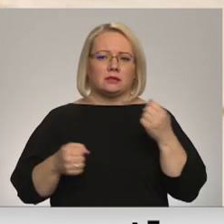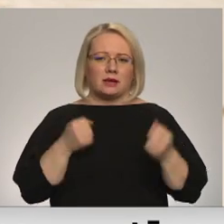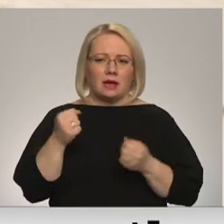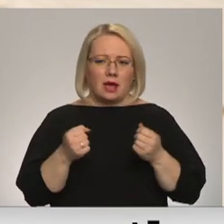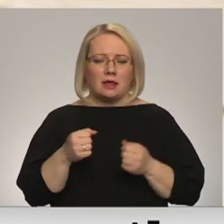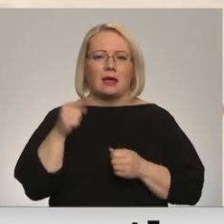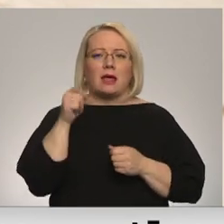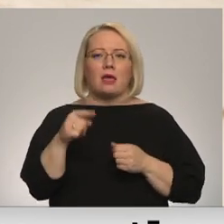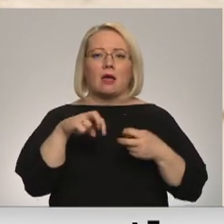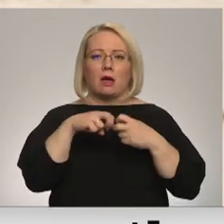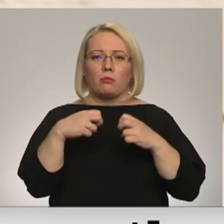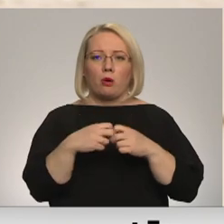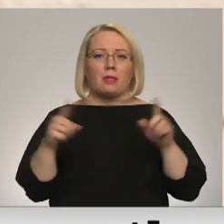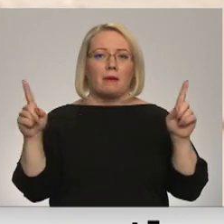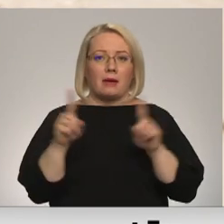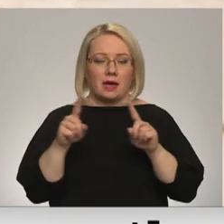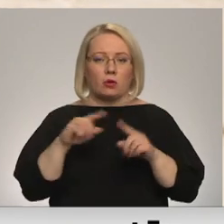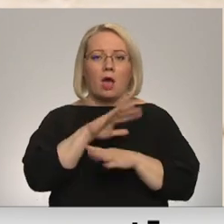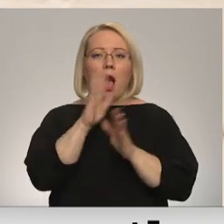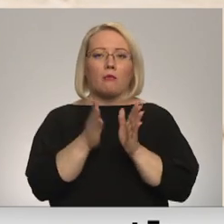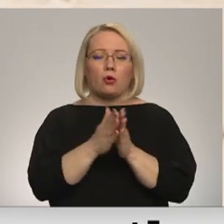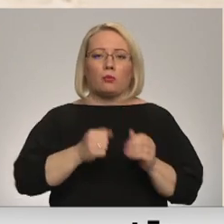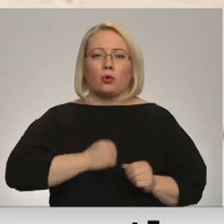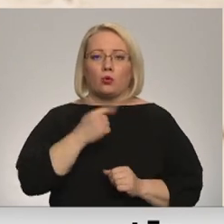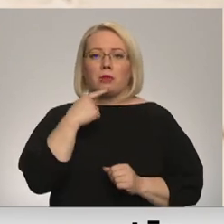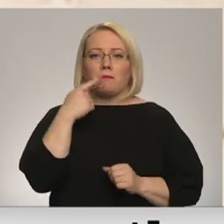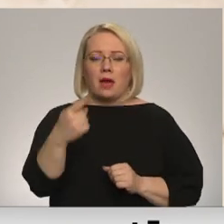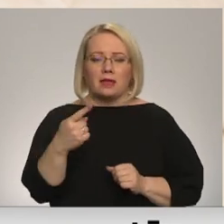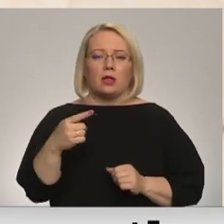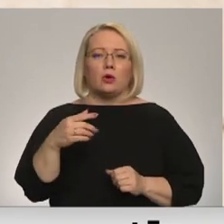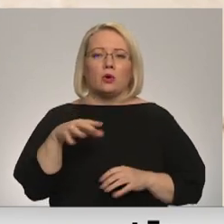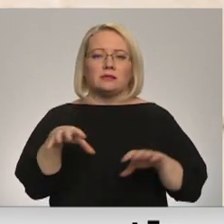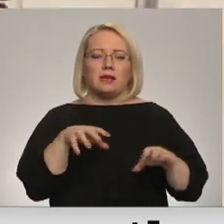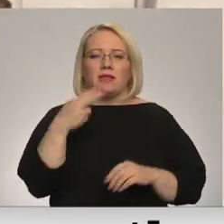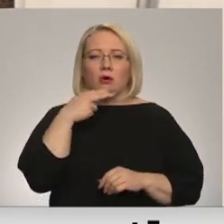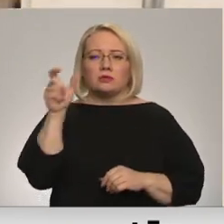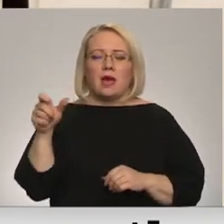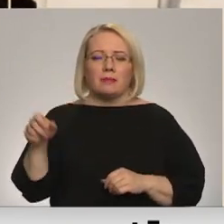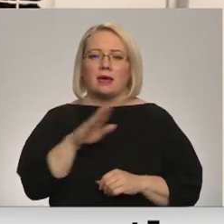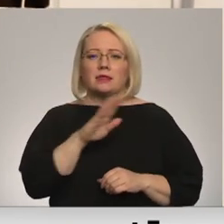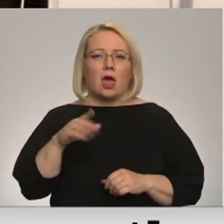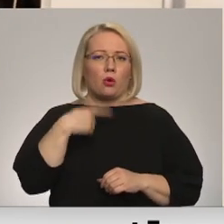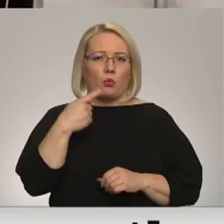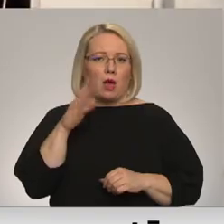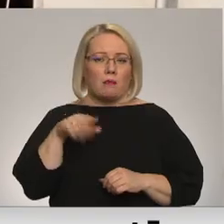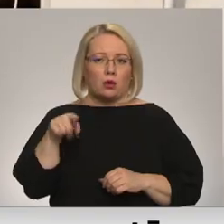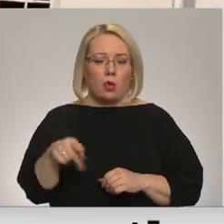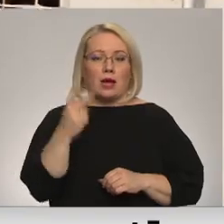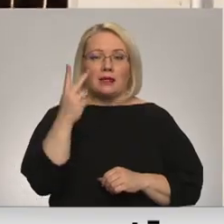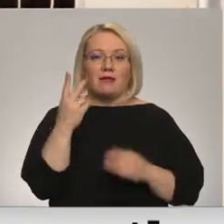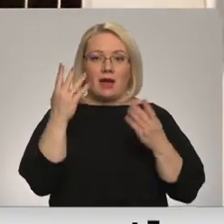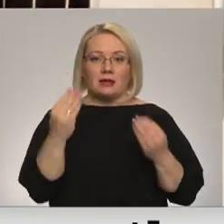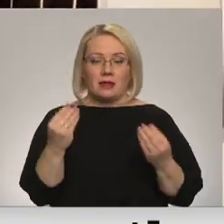To, ka šāda problēma ir un tās apjoma grūti noteikti, jo dzīvnieku saimnieki vairās par to runāt, liecina tas, ka jau divās dienās pēc